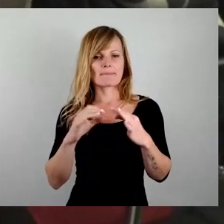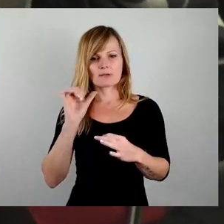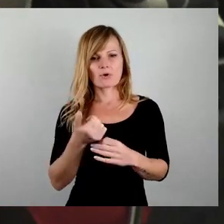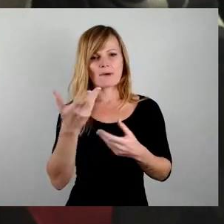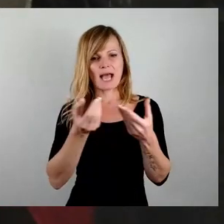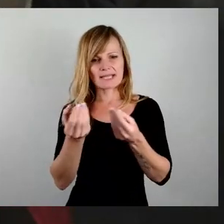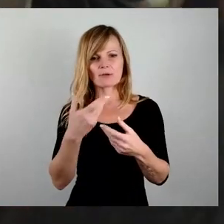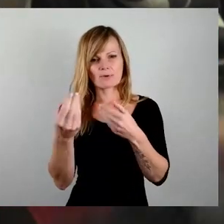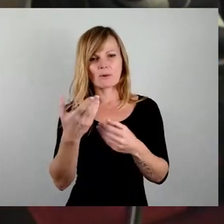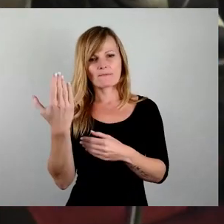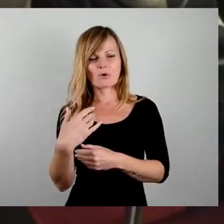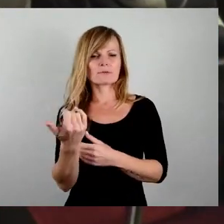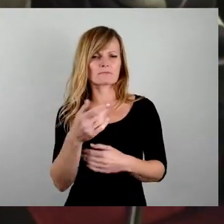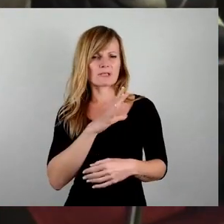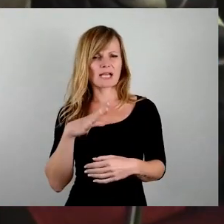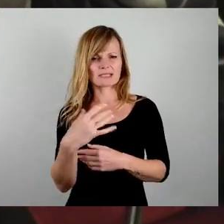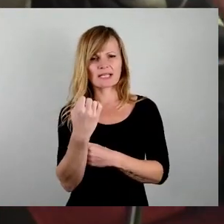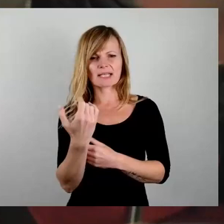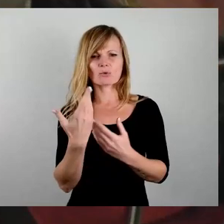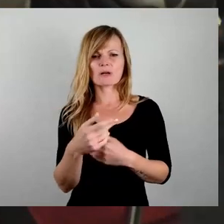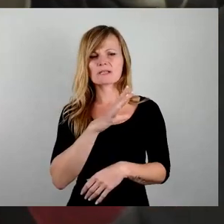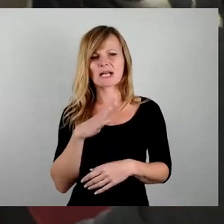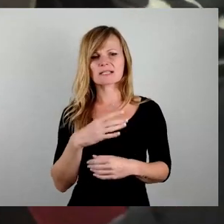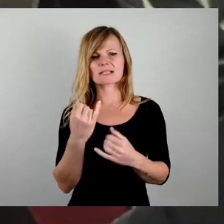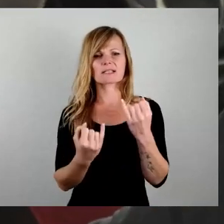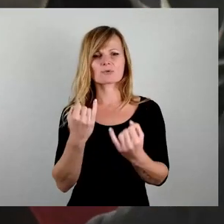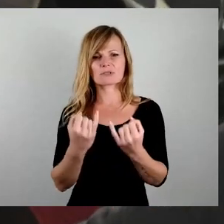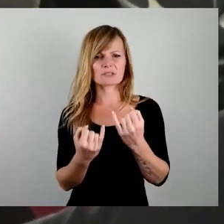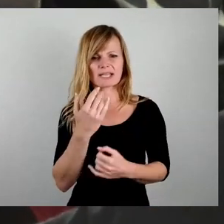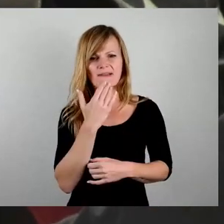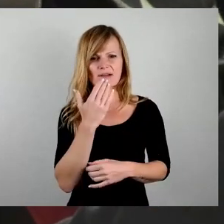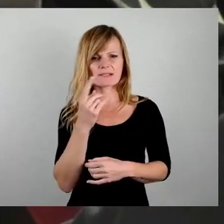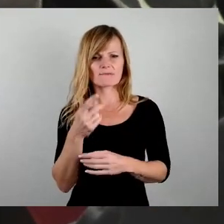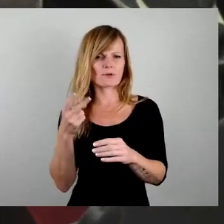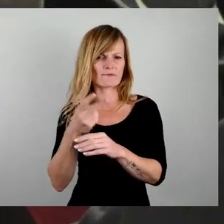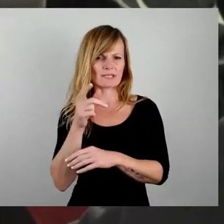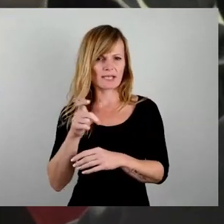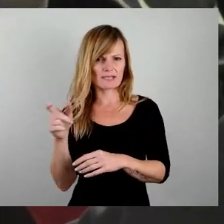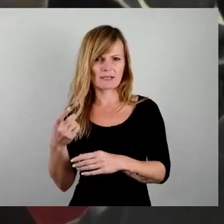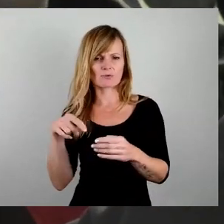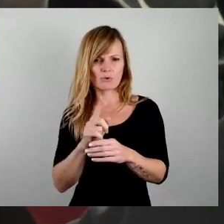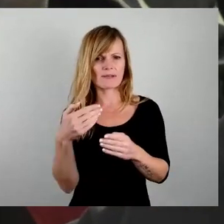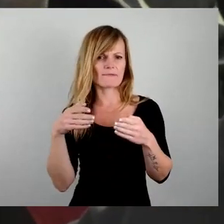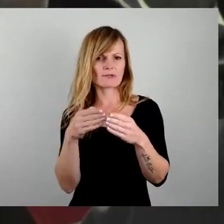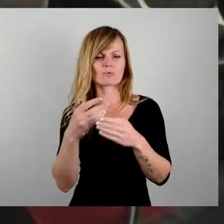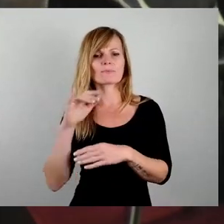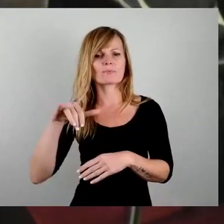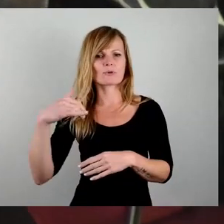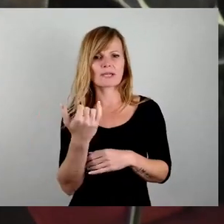Sachsen Energie oder Sachsen Industriewasser von Vertretern, noch mal in den Fraktionen das Projekt mit